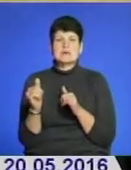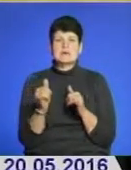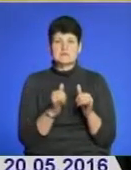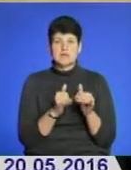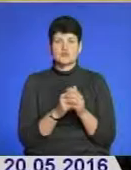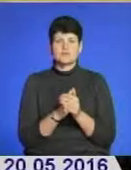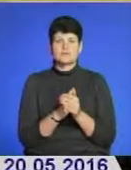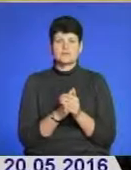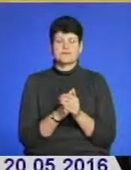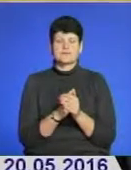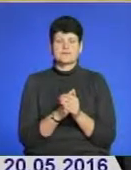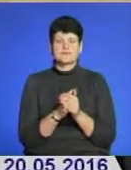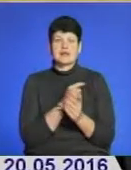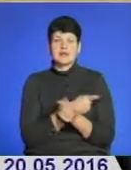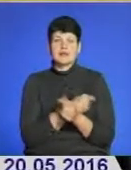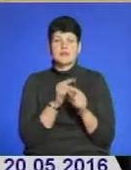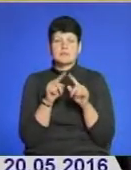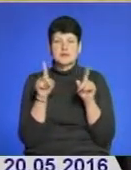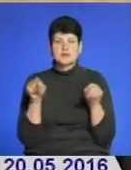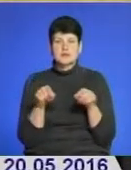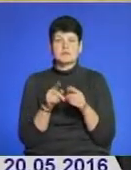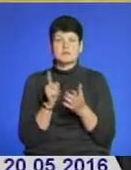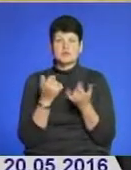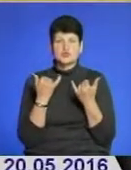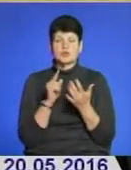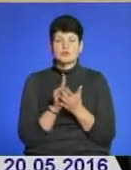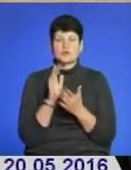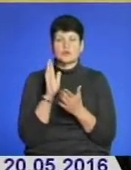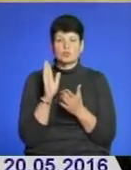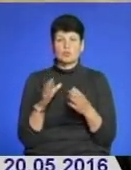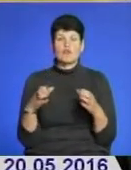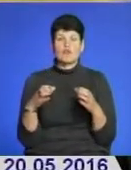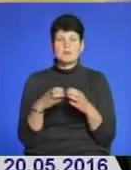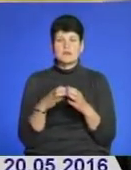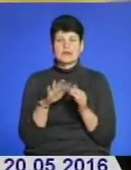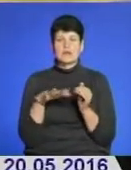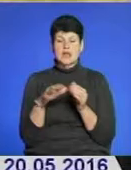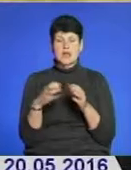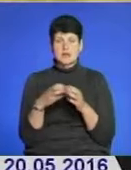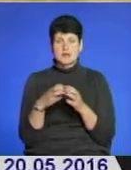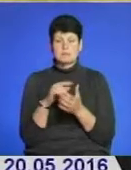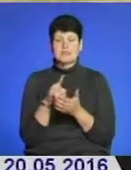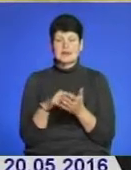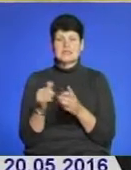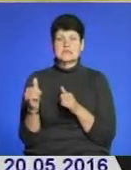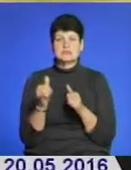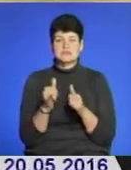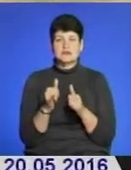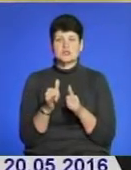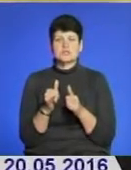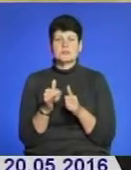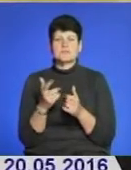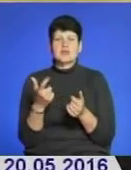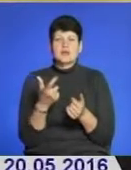лікарняними листками, яке сьогодні повинно бути врегульовано у об'єднаних територіальних громадах, питання забезпечення знеболюючими та